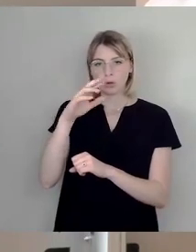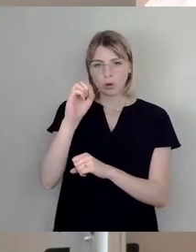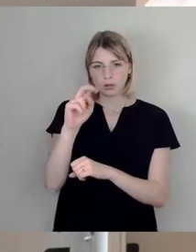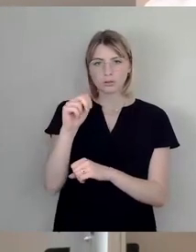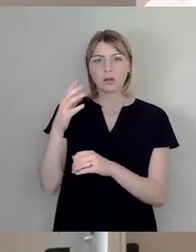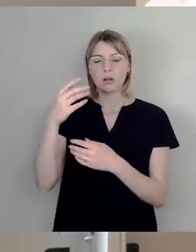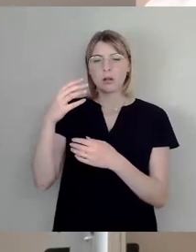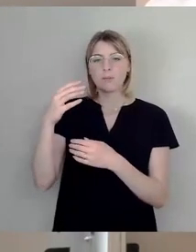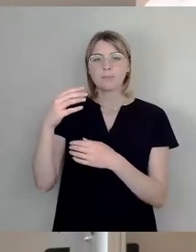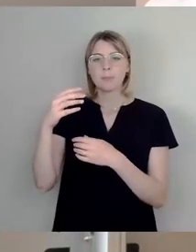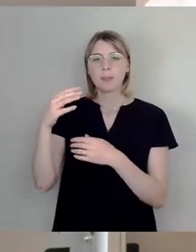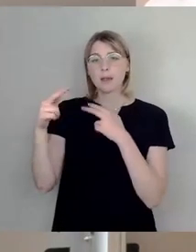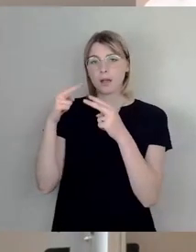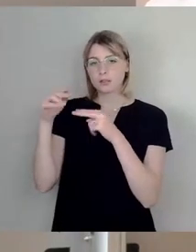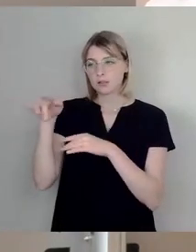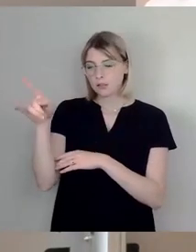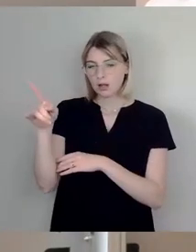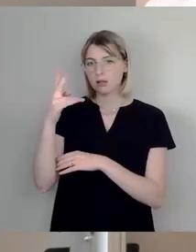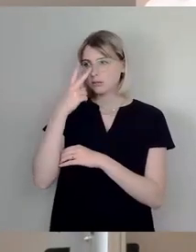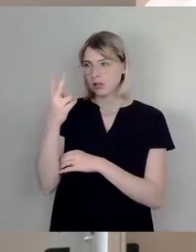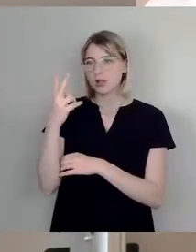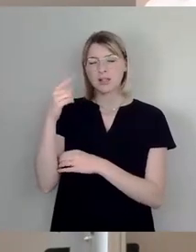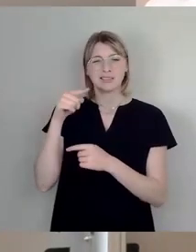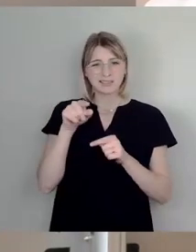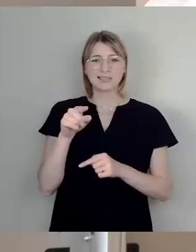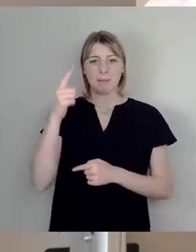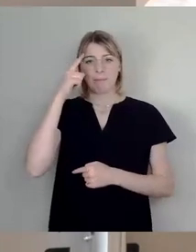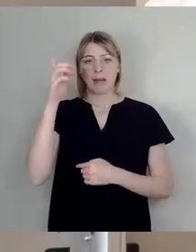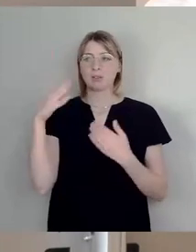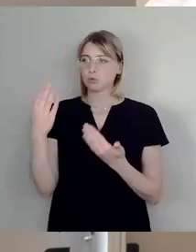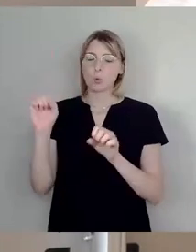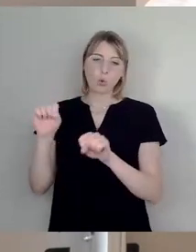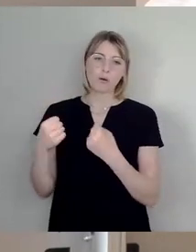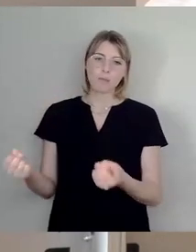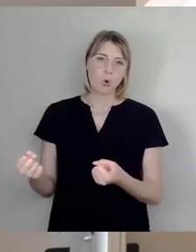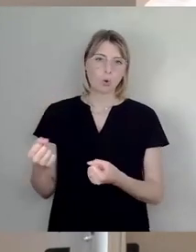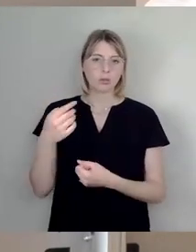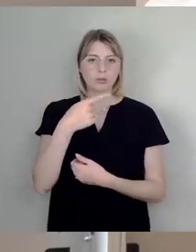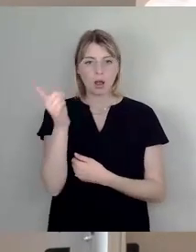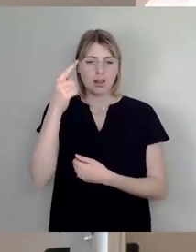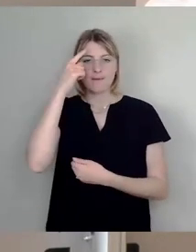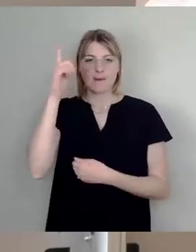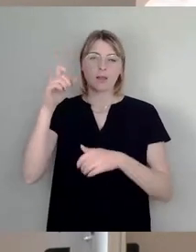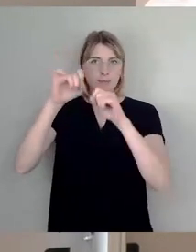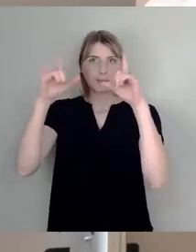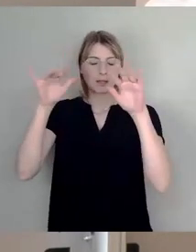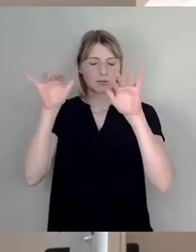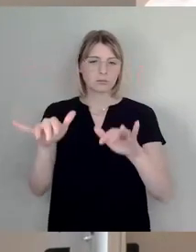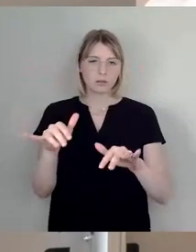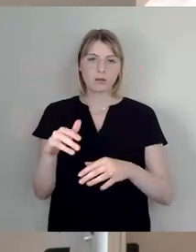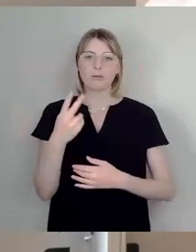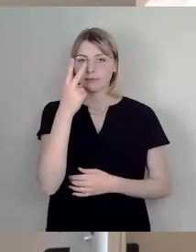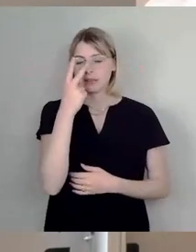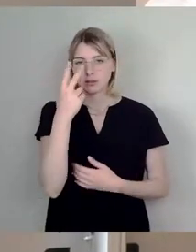was wir meinen, was in unserem Stadtbild nicht geht, kann sich, glaube ich, jeder ein Bild machen. Ganz besonders schlimm sind die